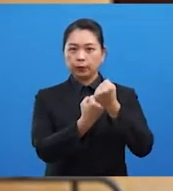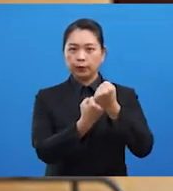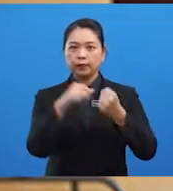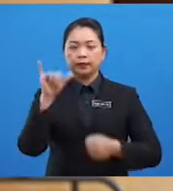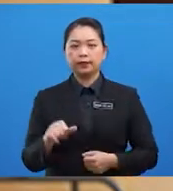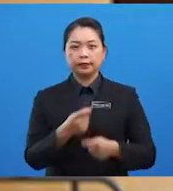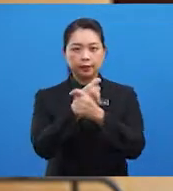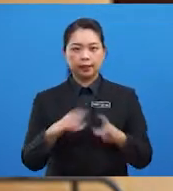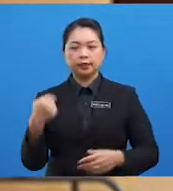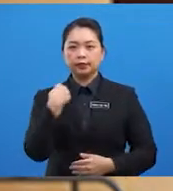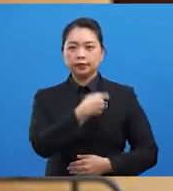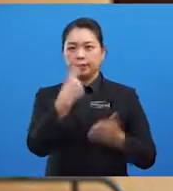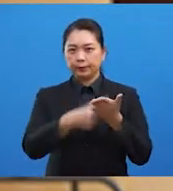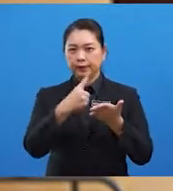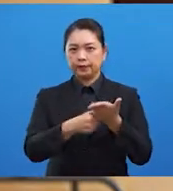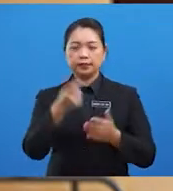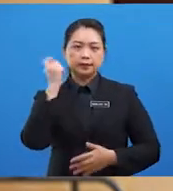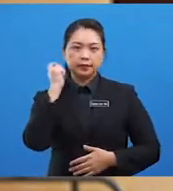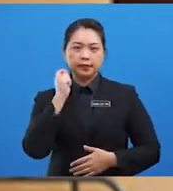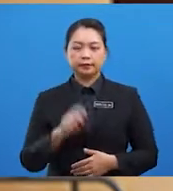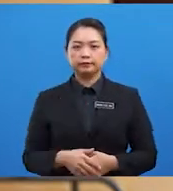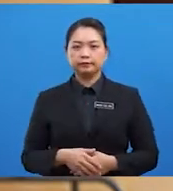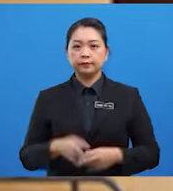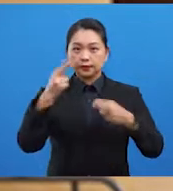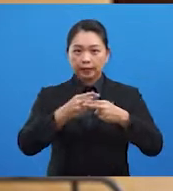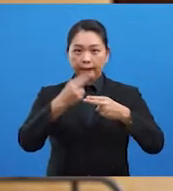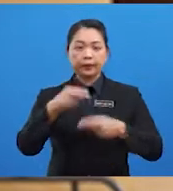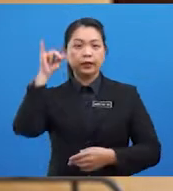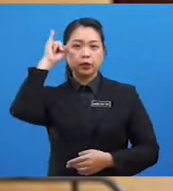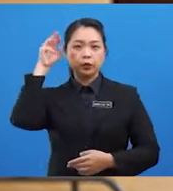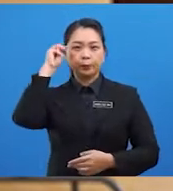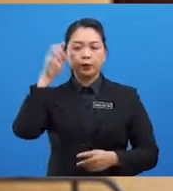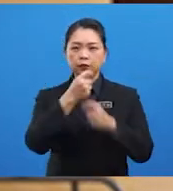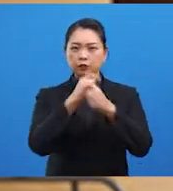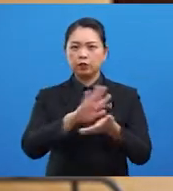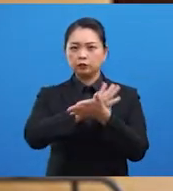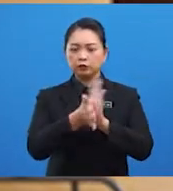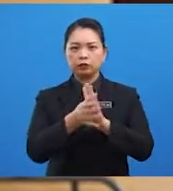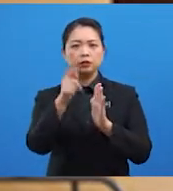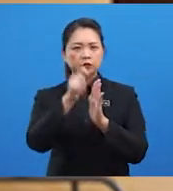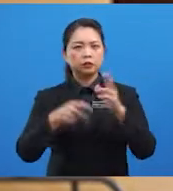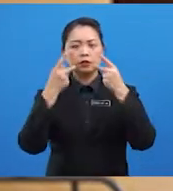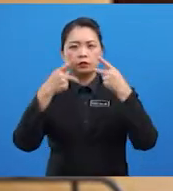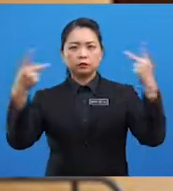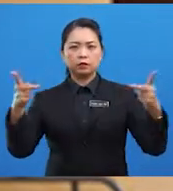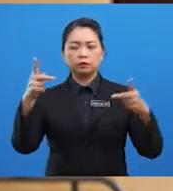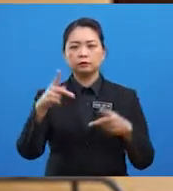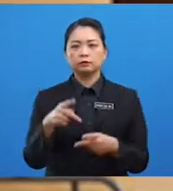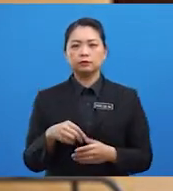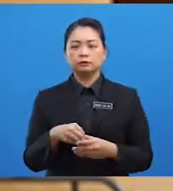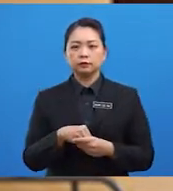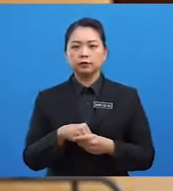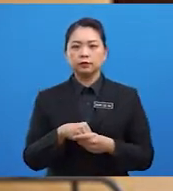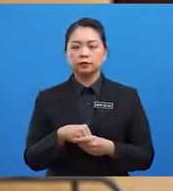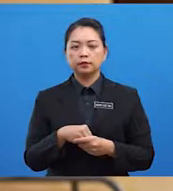telah kita bincangkan di atas nama Ibn Majid telah menjadi terkenal dalam kalangan para